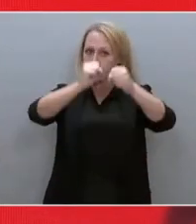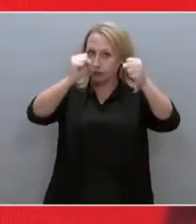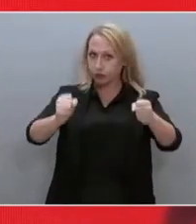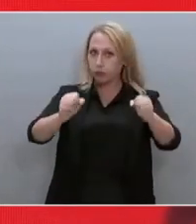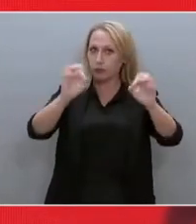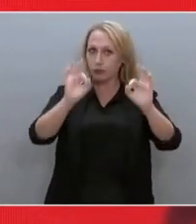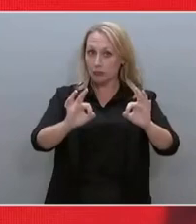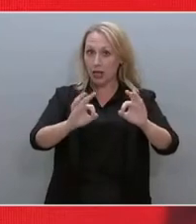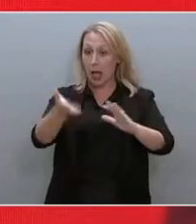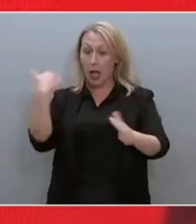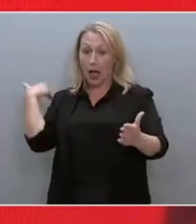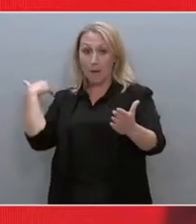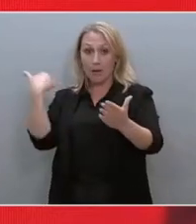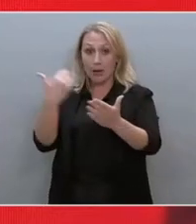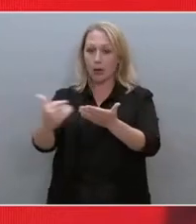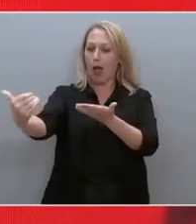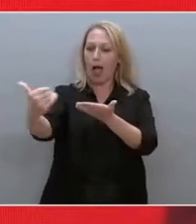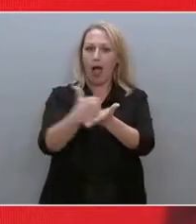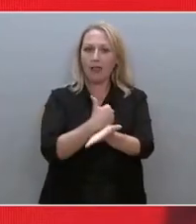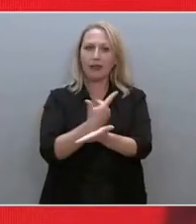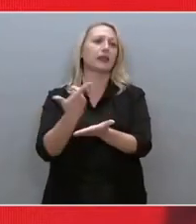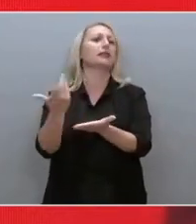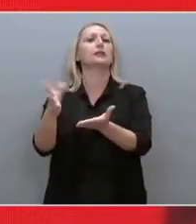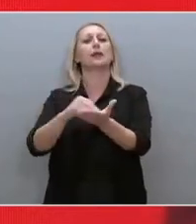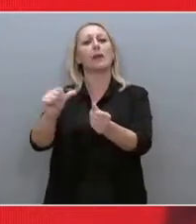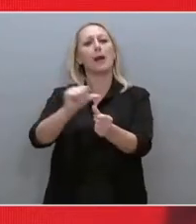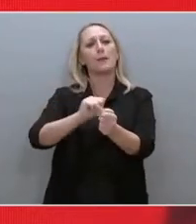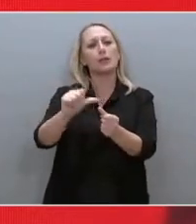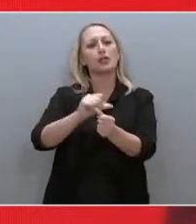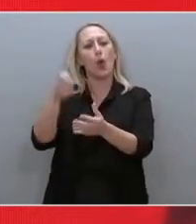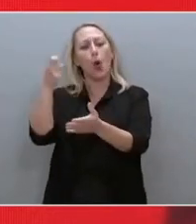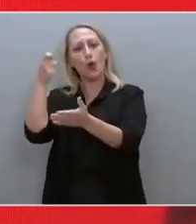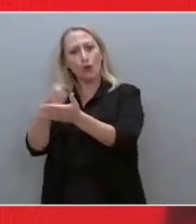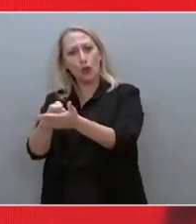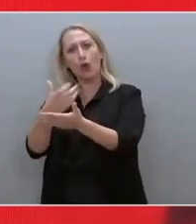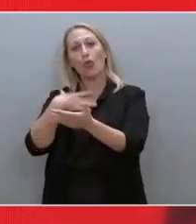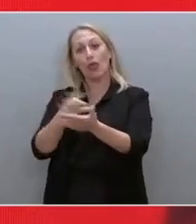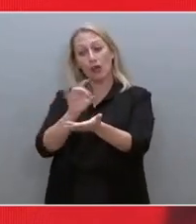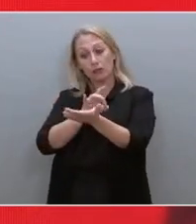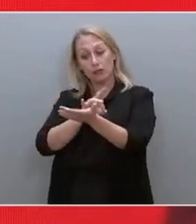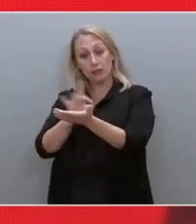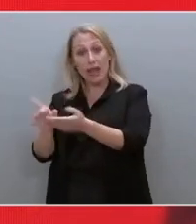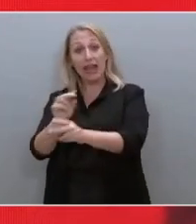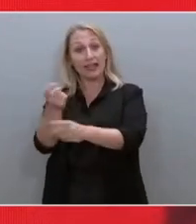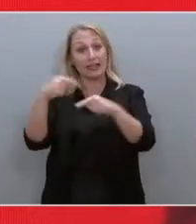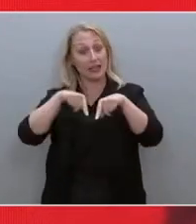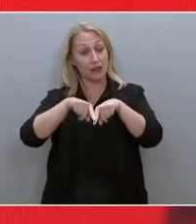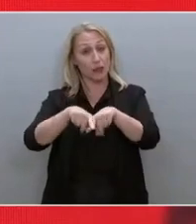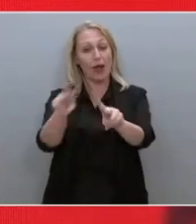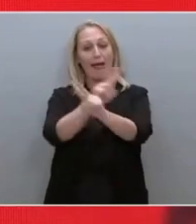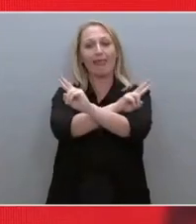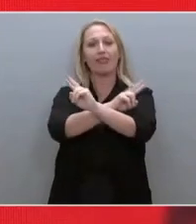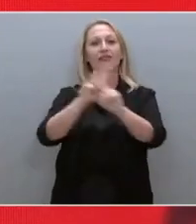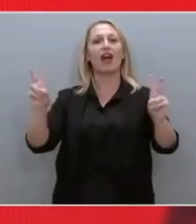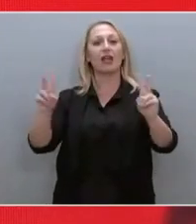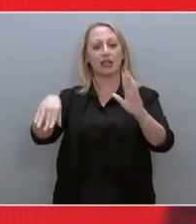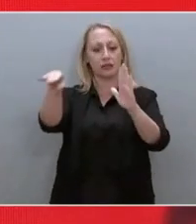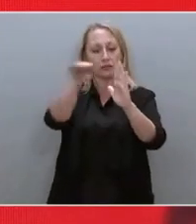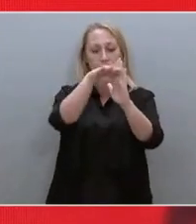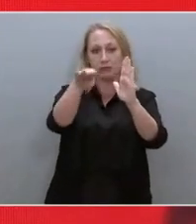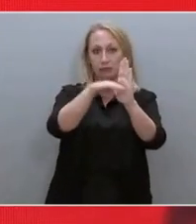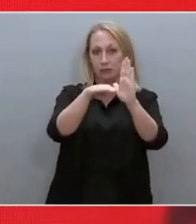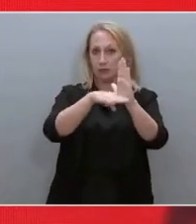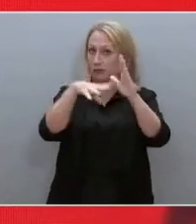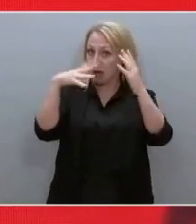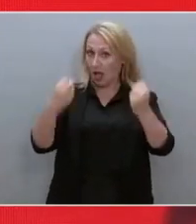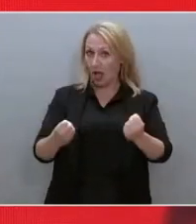αδικίες φορολογικές και μισθολογικές. Αλλά ταυτόχρονα να βάλουμε και κανόνες διαφάνειας. Κανόνες διαφάνειας που στο